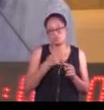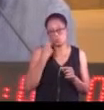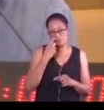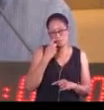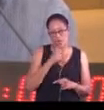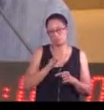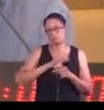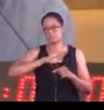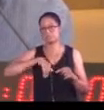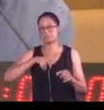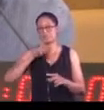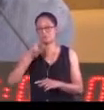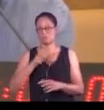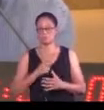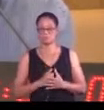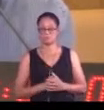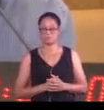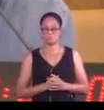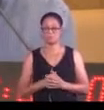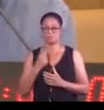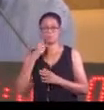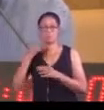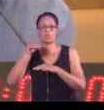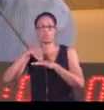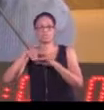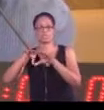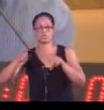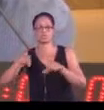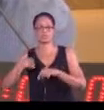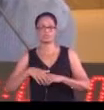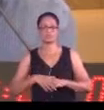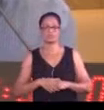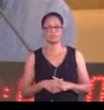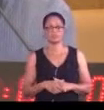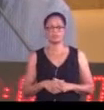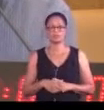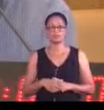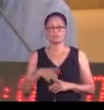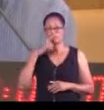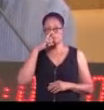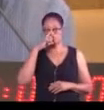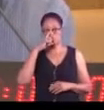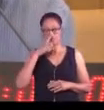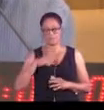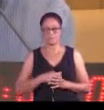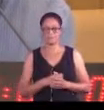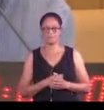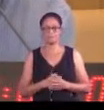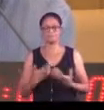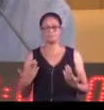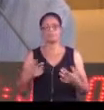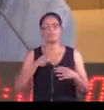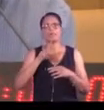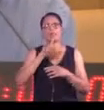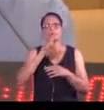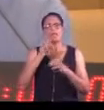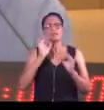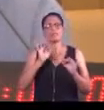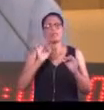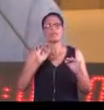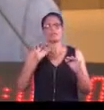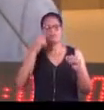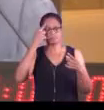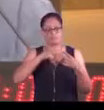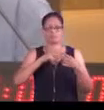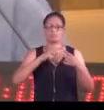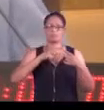au Conseil exécutif pour me porter la réponse. Non, cette question de banque de terre est très importante